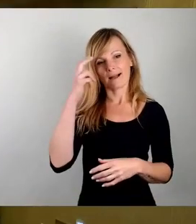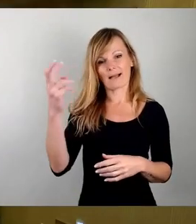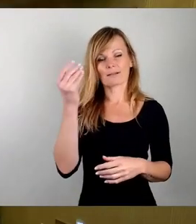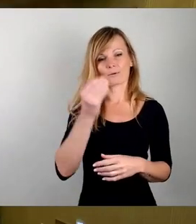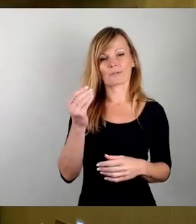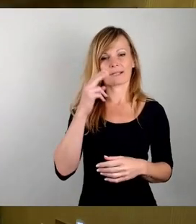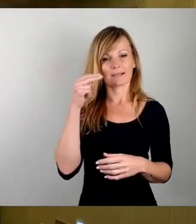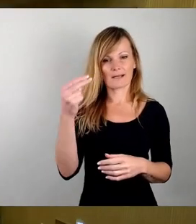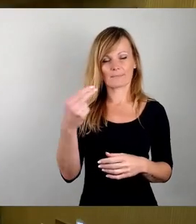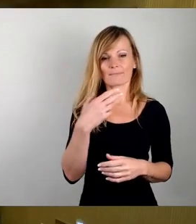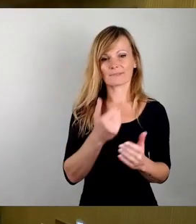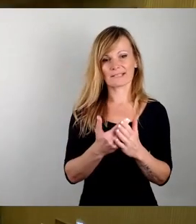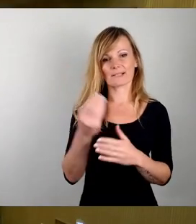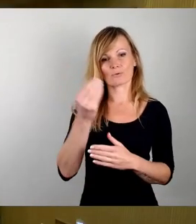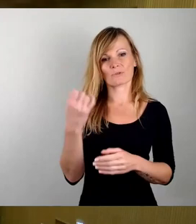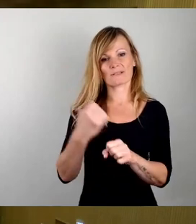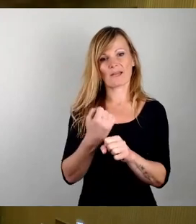hiermit dieses Kunstwerk übergeben.